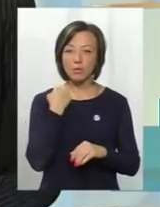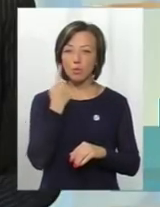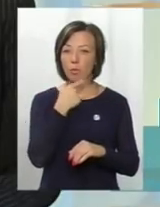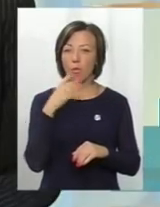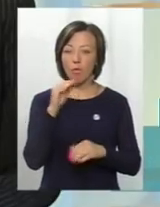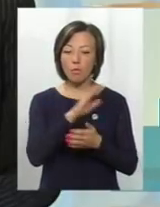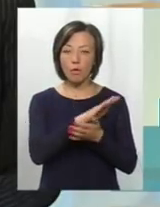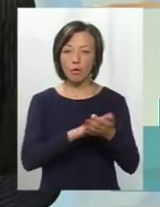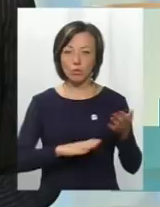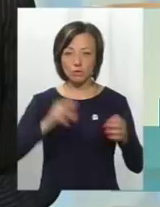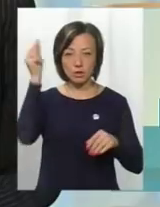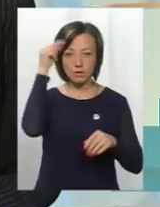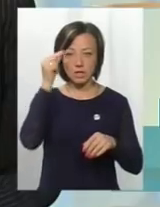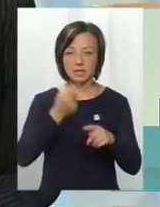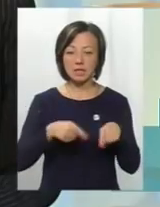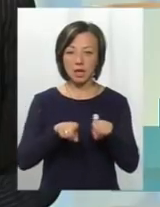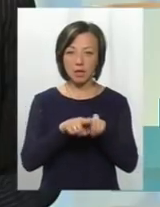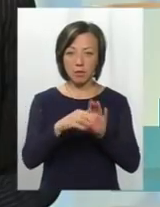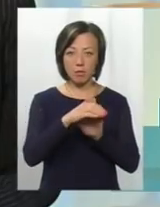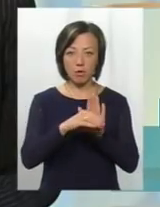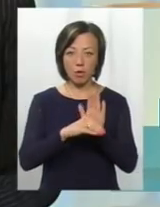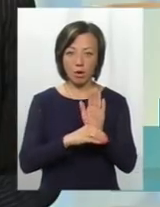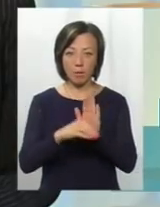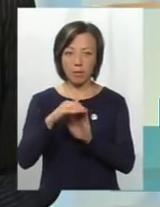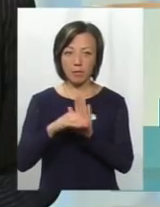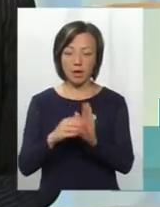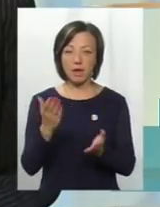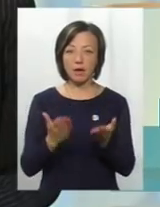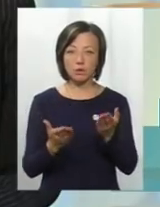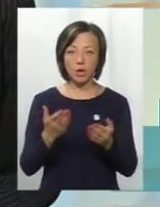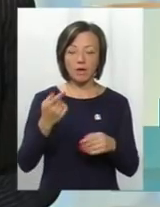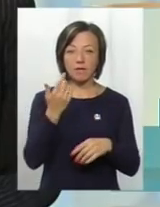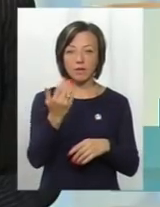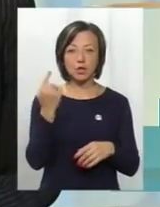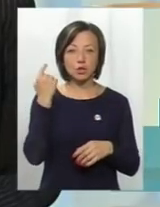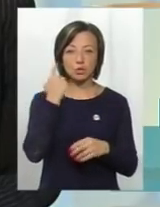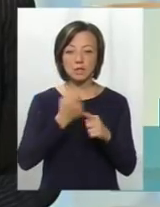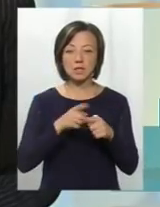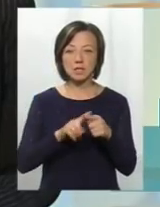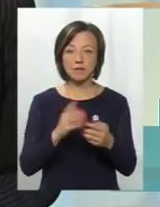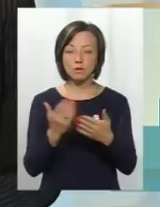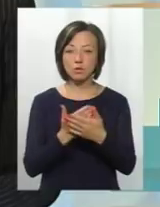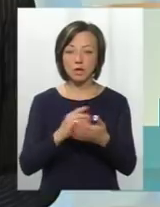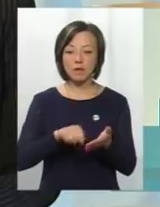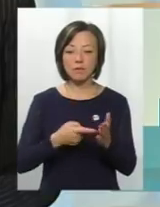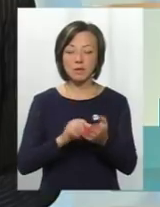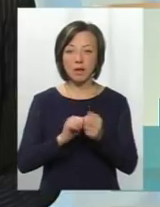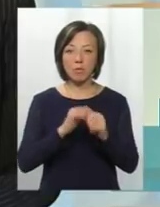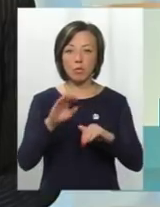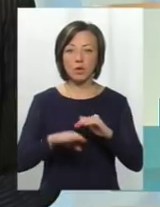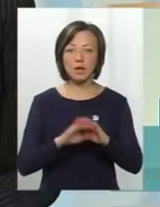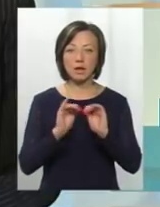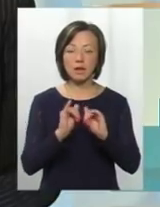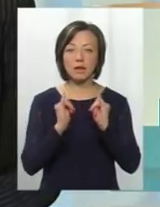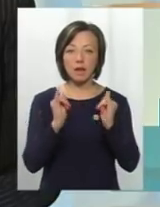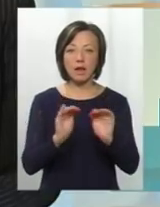продовжити навчання за такими ж самими програмами. Якщо теоретично ви чули це в сюжеті, що в місті Кам'янці-Подільському для дітей